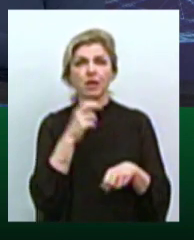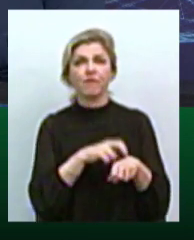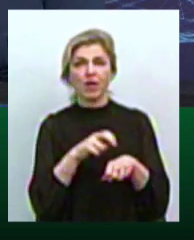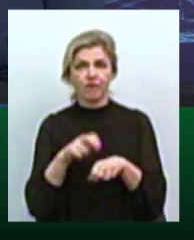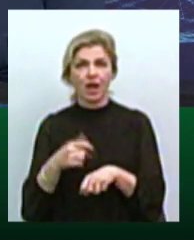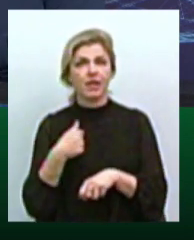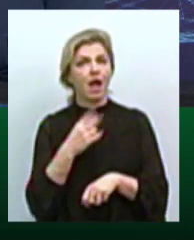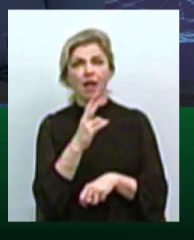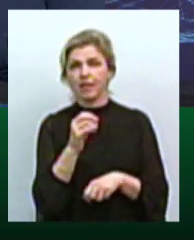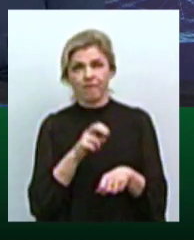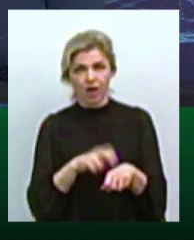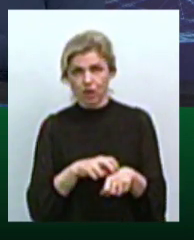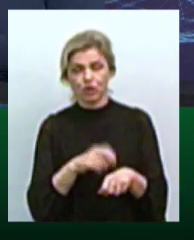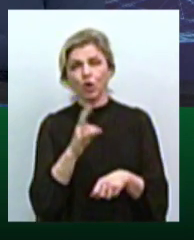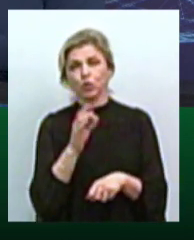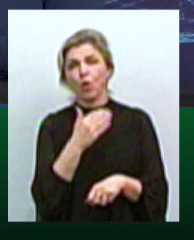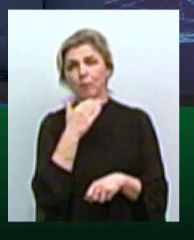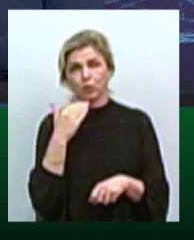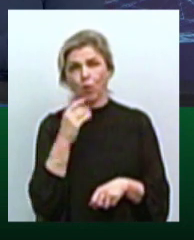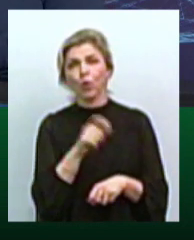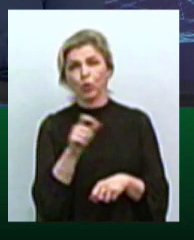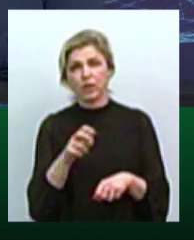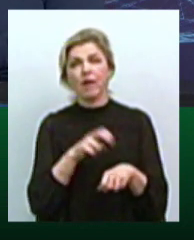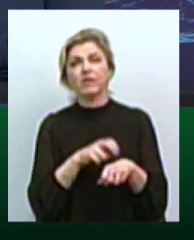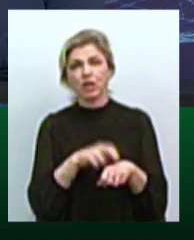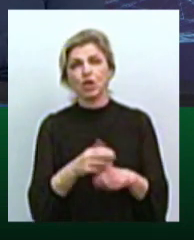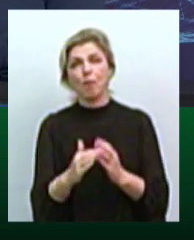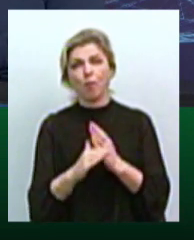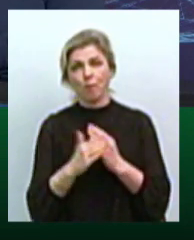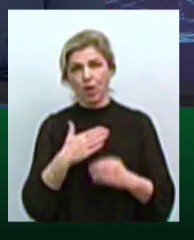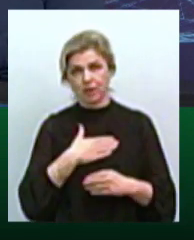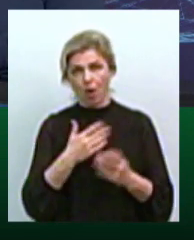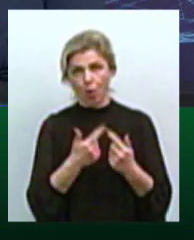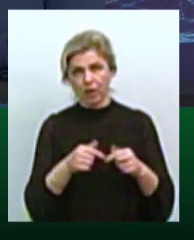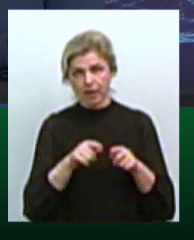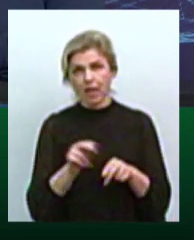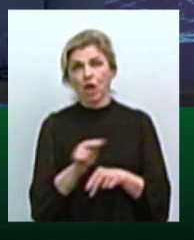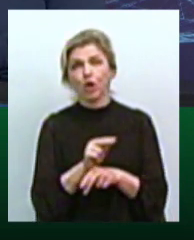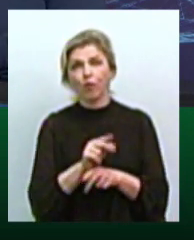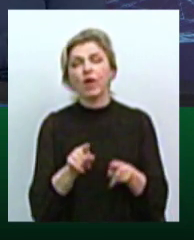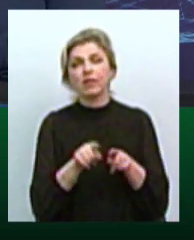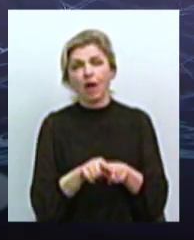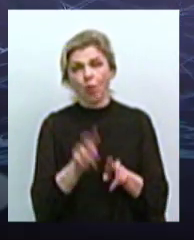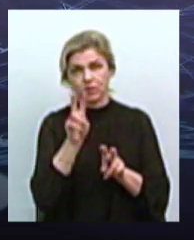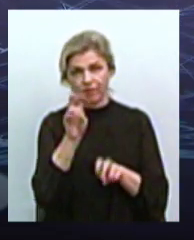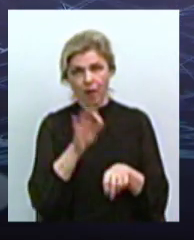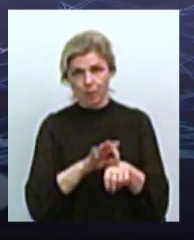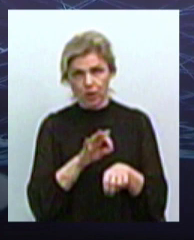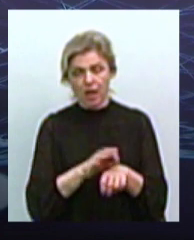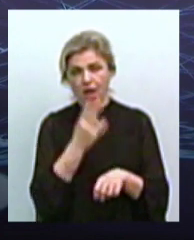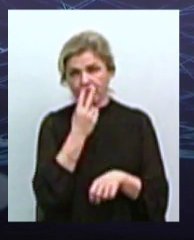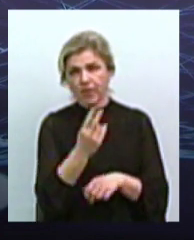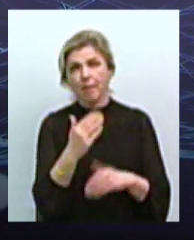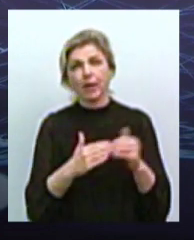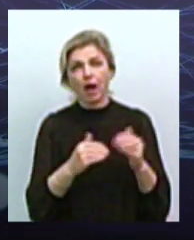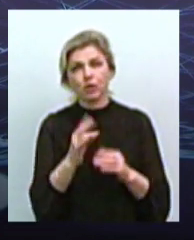ветеринарним лікарем, велика кількість лікарів нам допомагає, наші організації в лікуванні таких захворювань, і я бачучи практику і